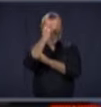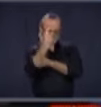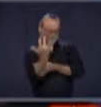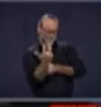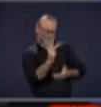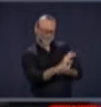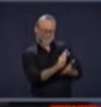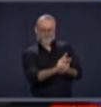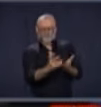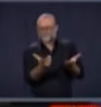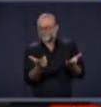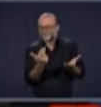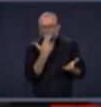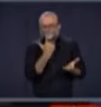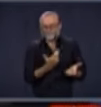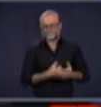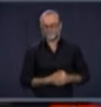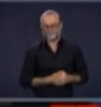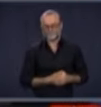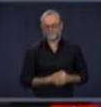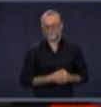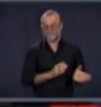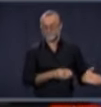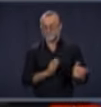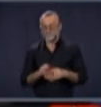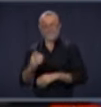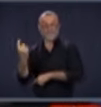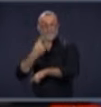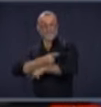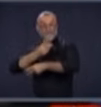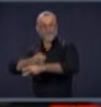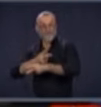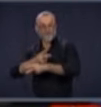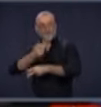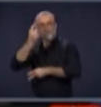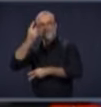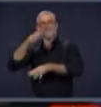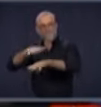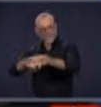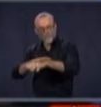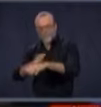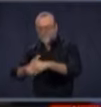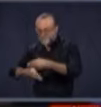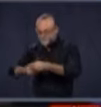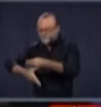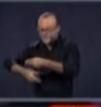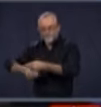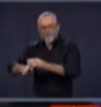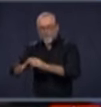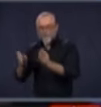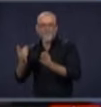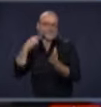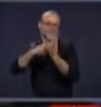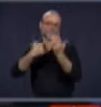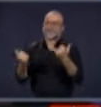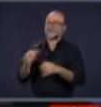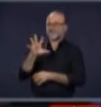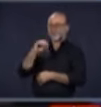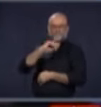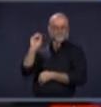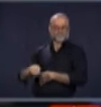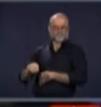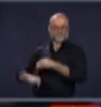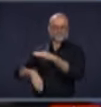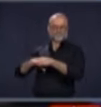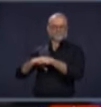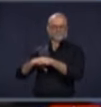'attendre en septembre au lieu de n'ouvrir que pour trois semaines. Pour les services de garde, la chose va se faire graduellement. D'abord, il n'y